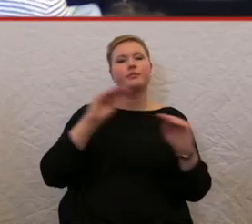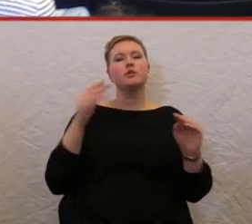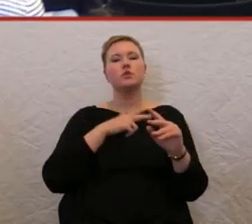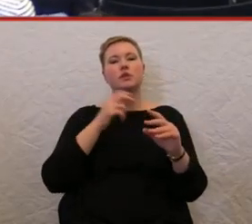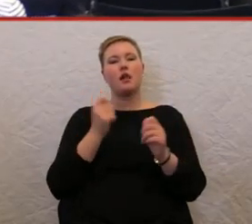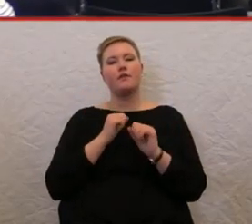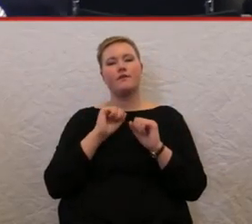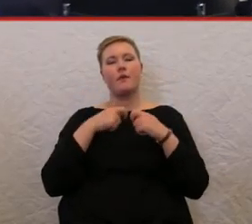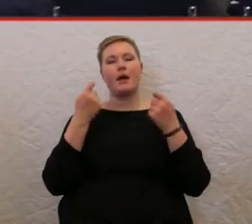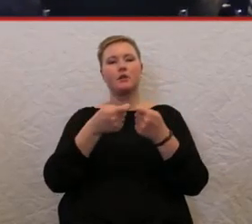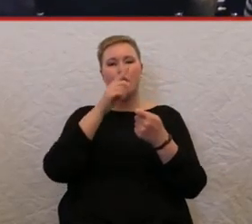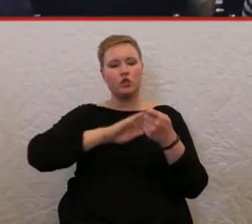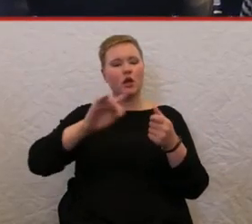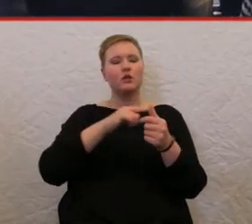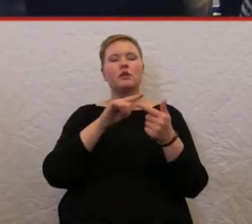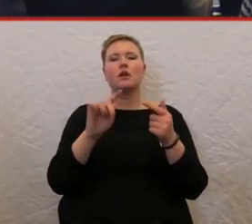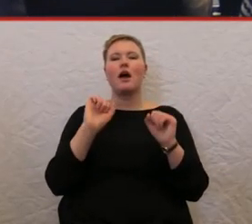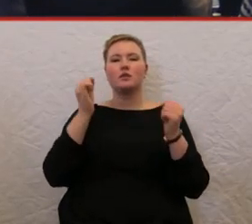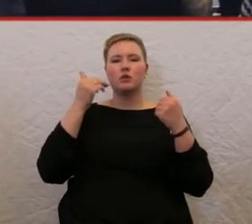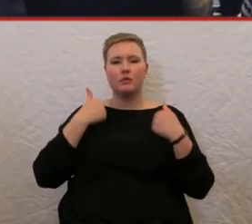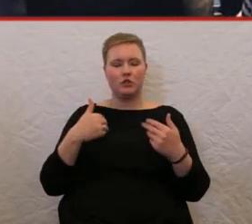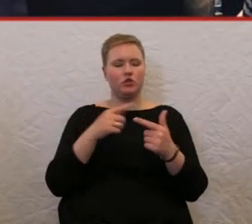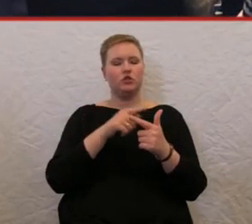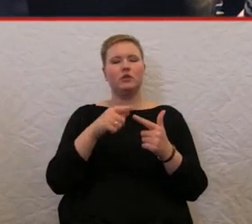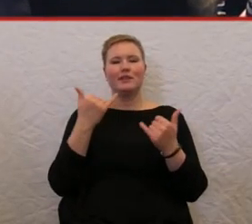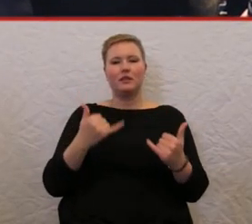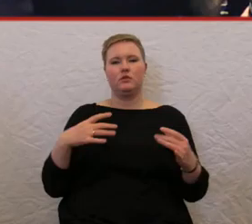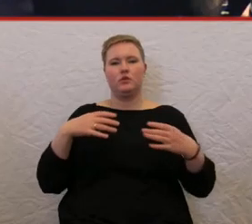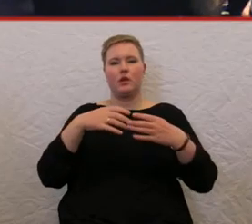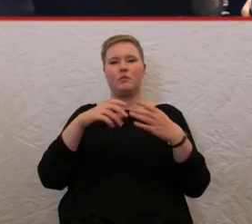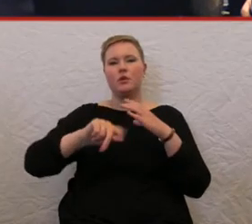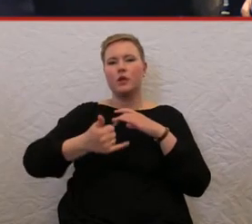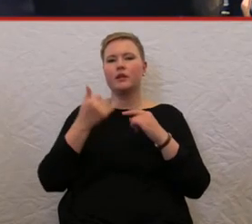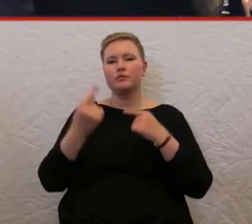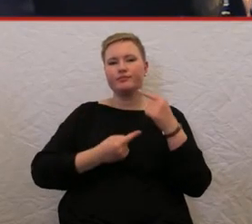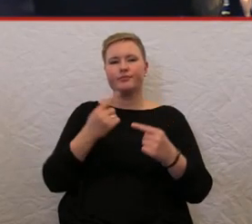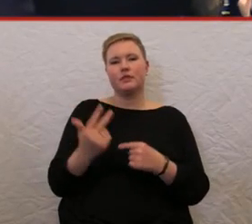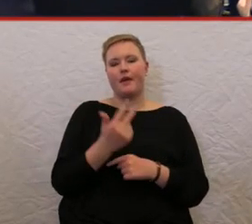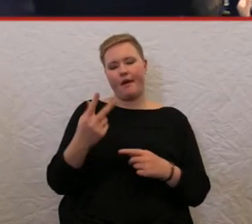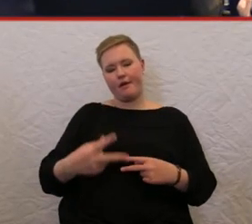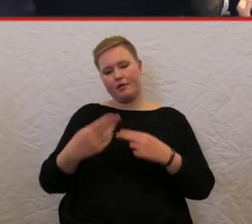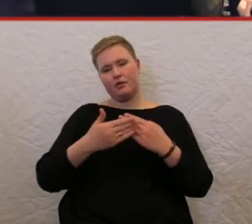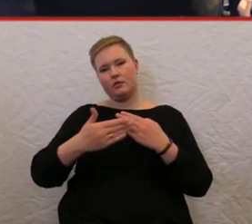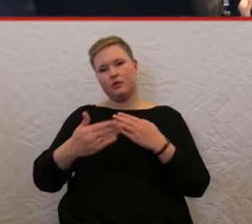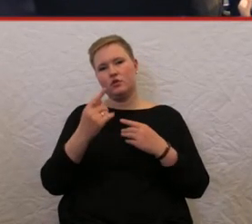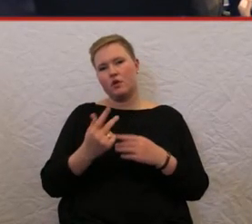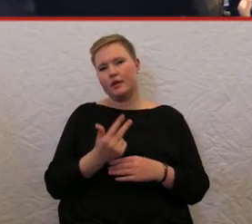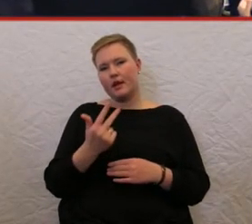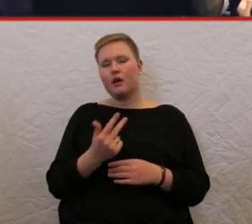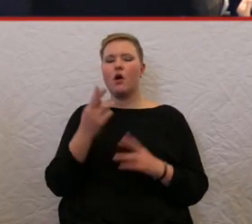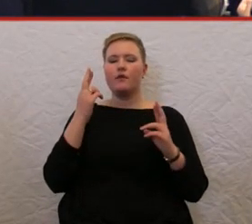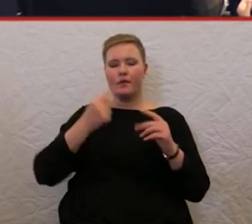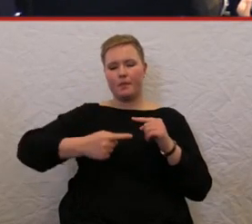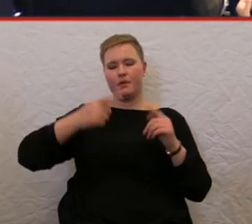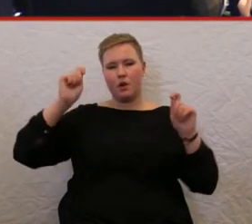der Aktion Mensch ein Projekt vor, das drei Jahre stattfinden wird. Wir hoffen, dass es demnächst auch starten kann